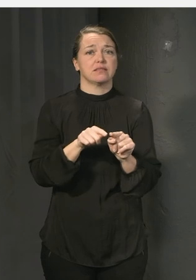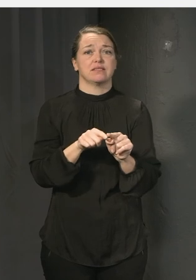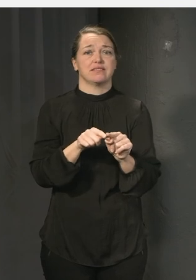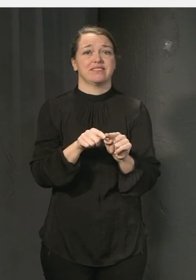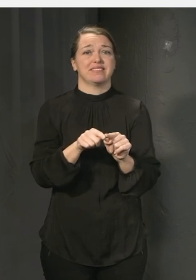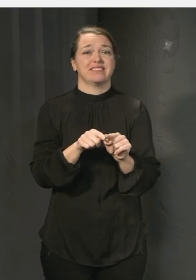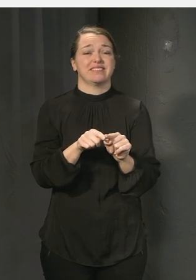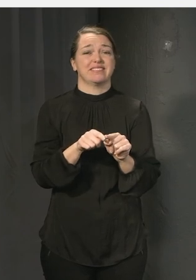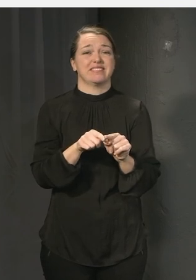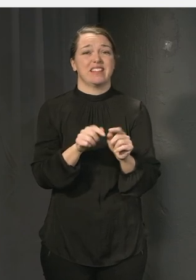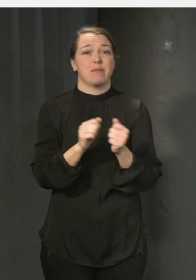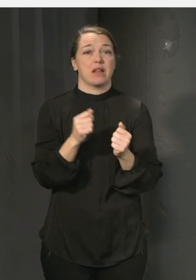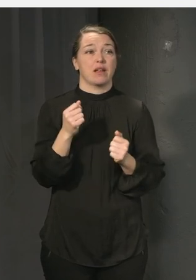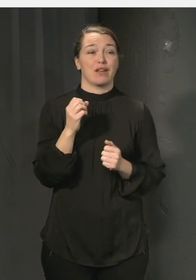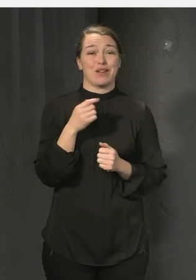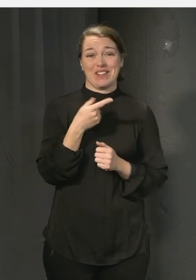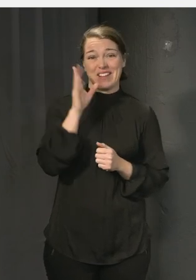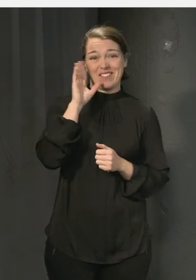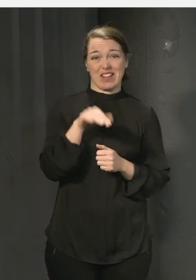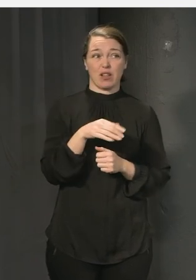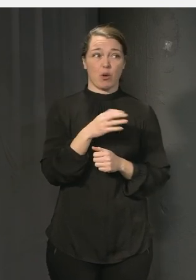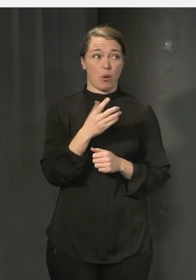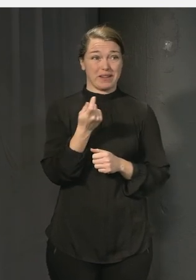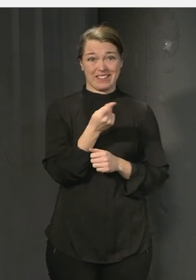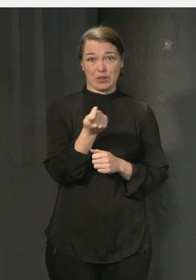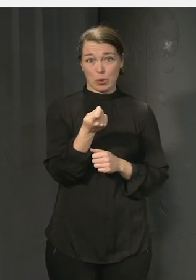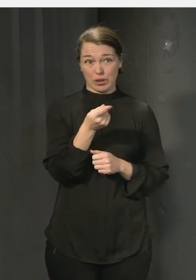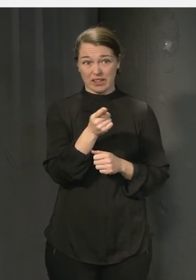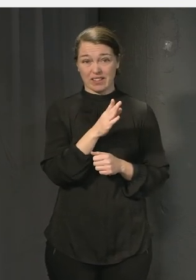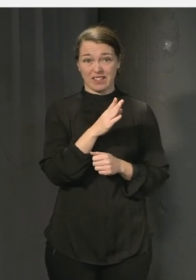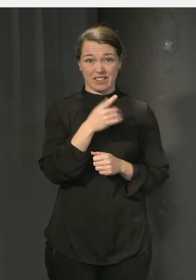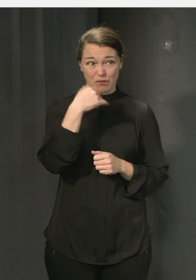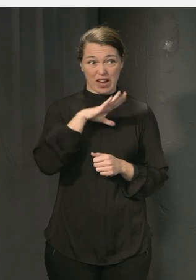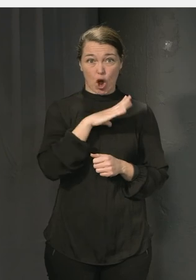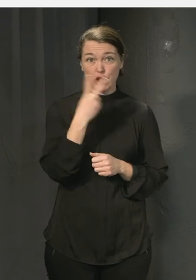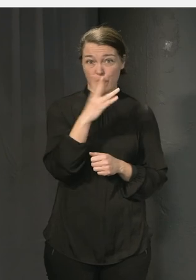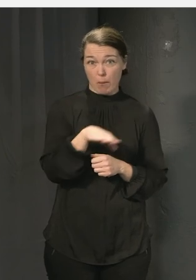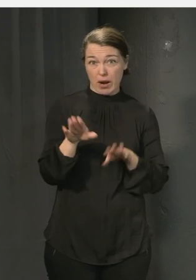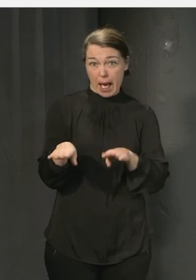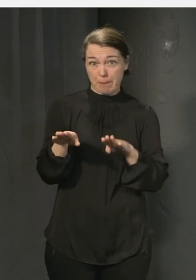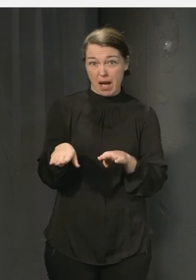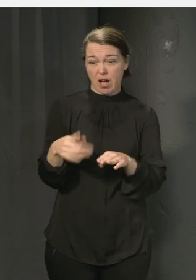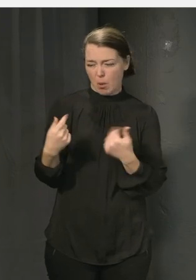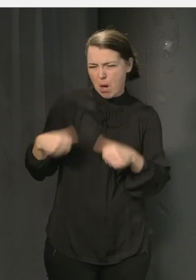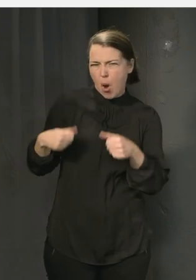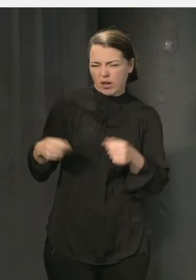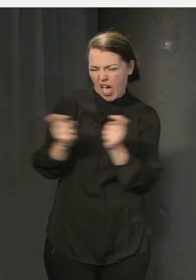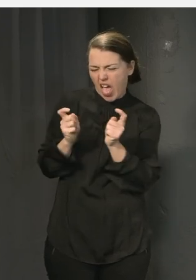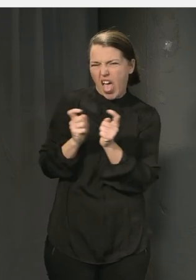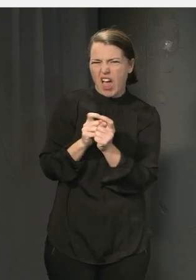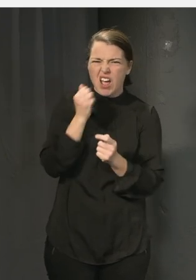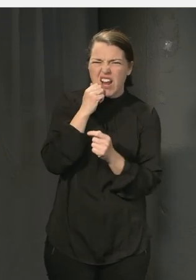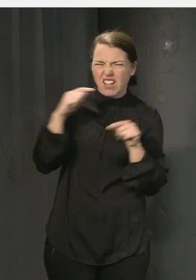den som en förälder har två barn vet ju hur jävligt det kan vara hemma hur de där ungarna kan bråka och stöka och vara taskiga mot varandra